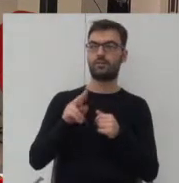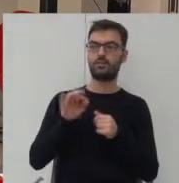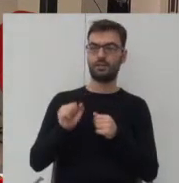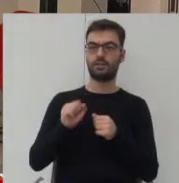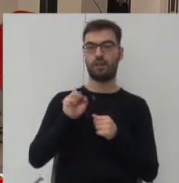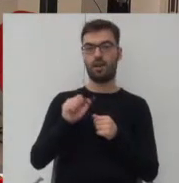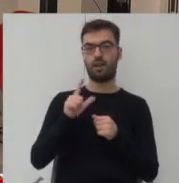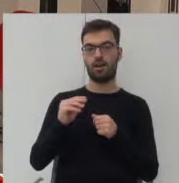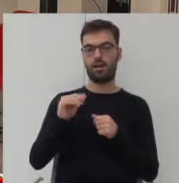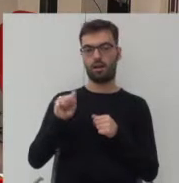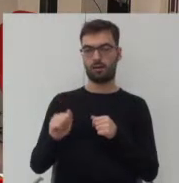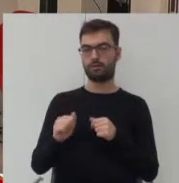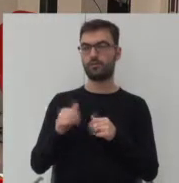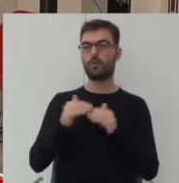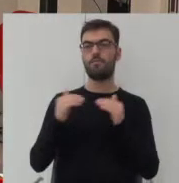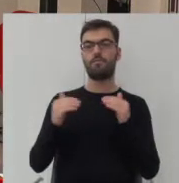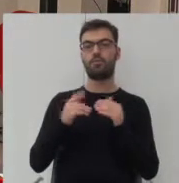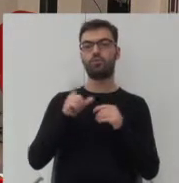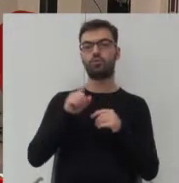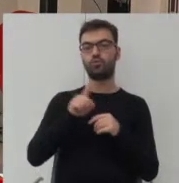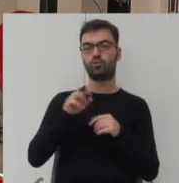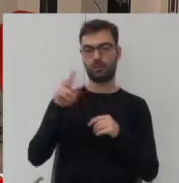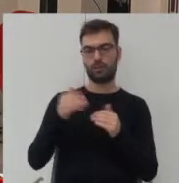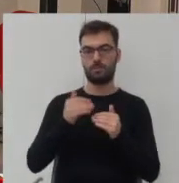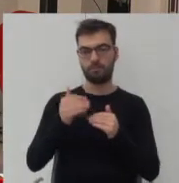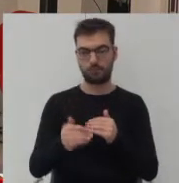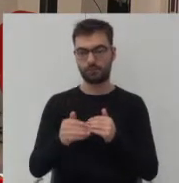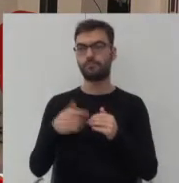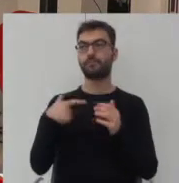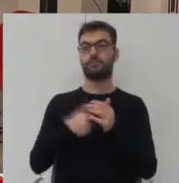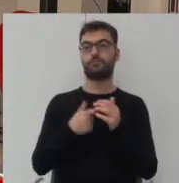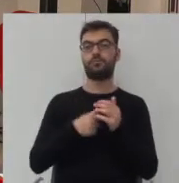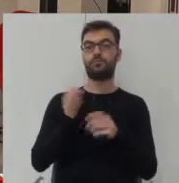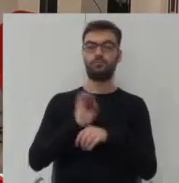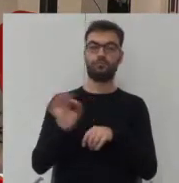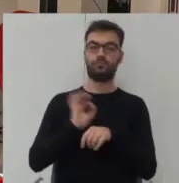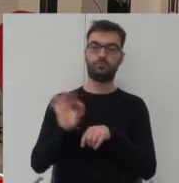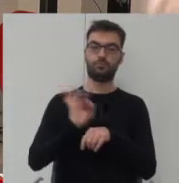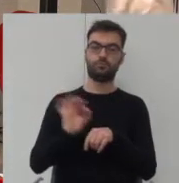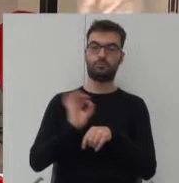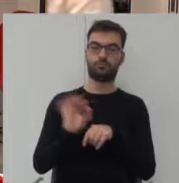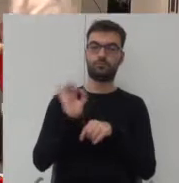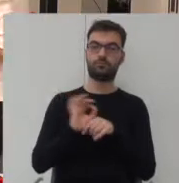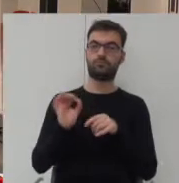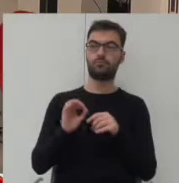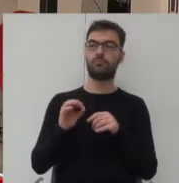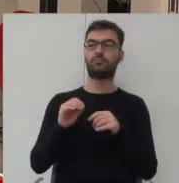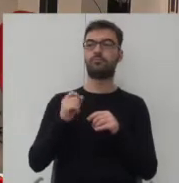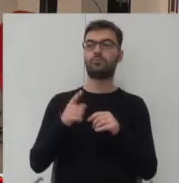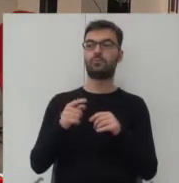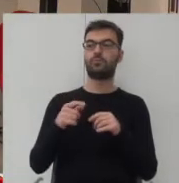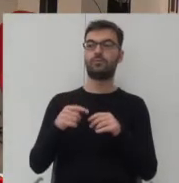znajduje się pod Zürichem i właśnie w tym projekcie ten projekt stał się takim